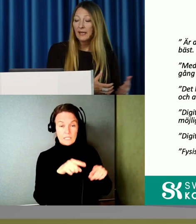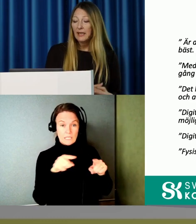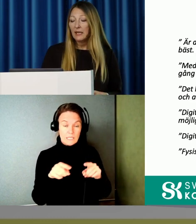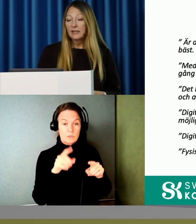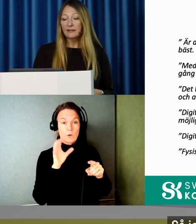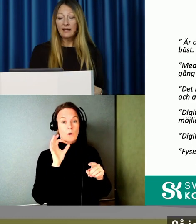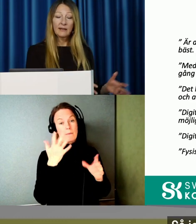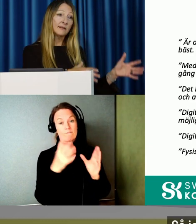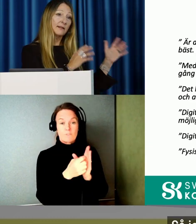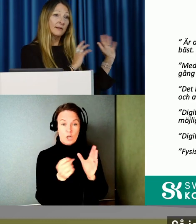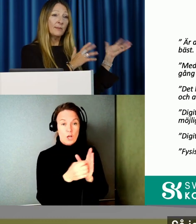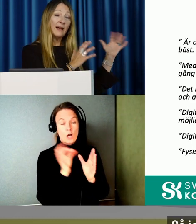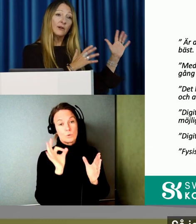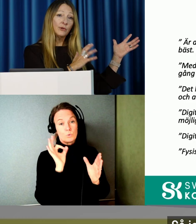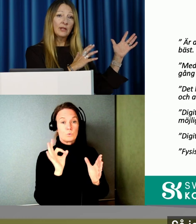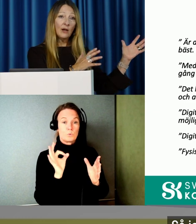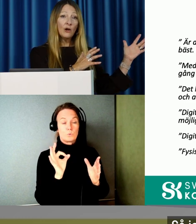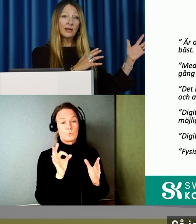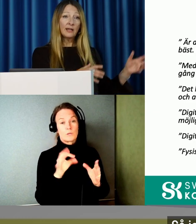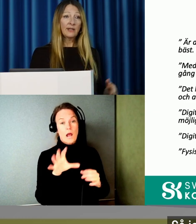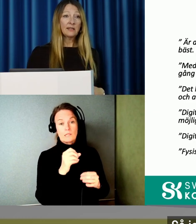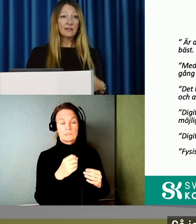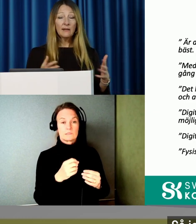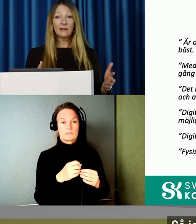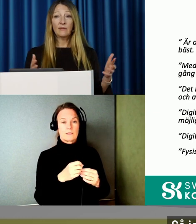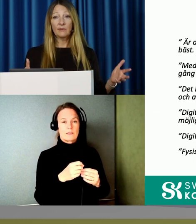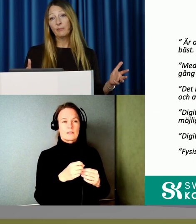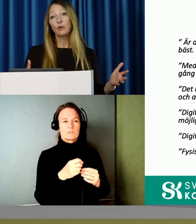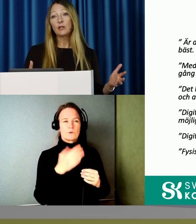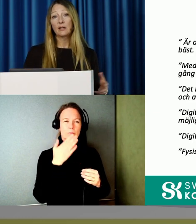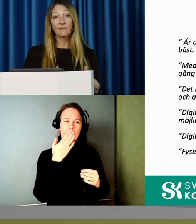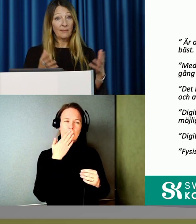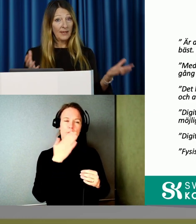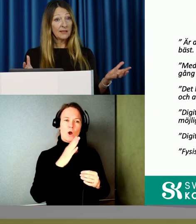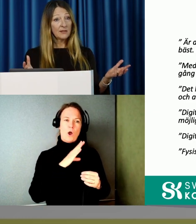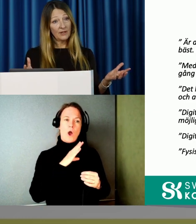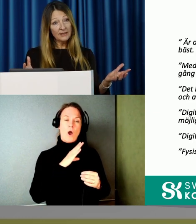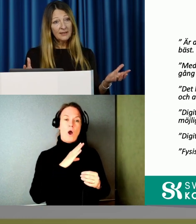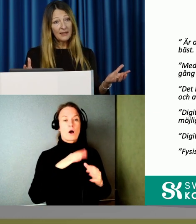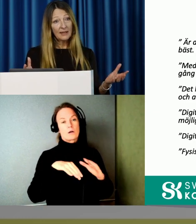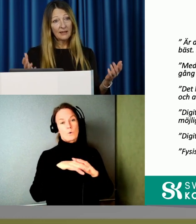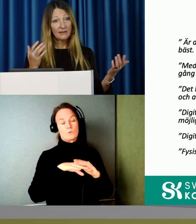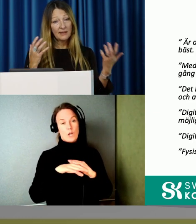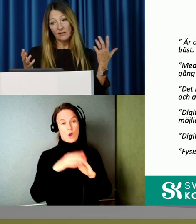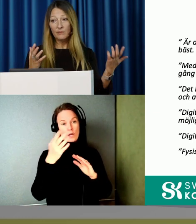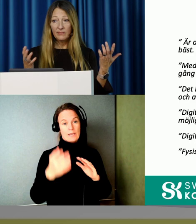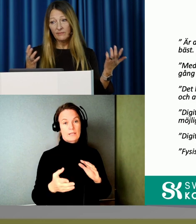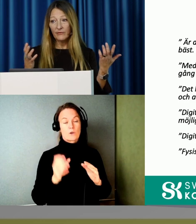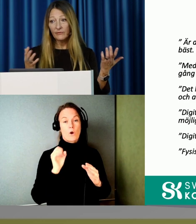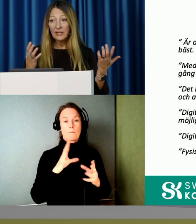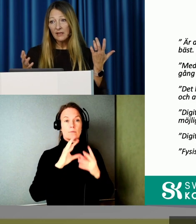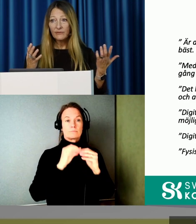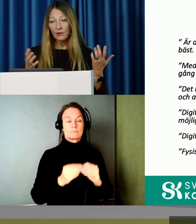till. Så jag tänker att de här underlagen kan vara intressanta även när man bygger en webbplats för handel. Att liksom,